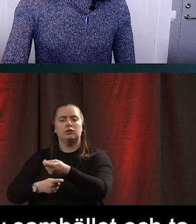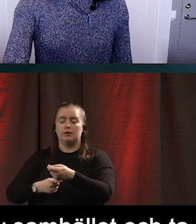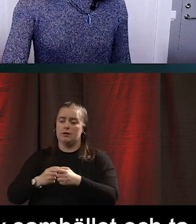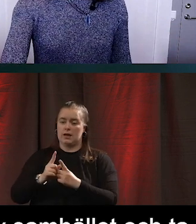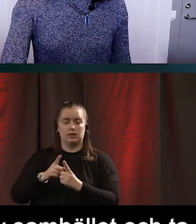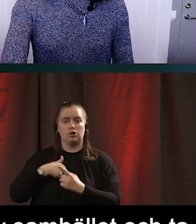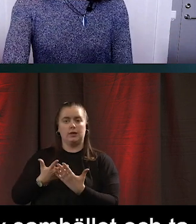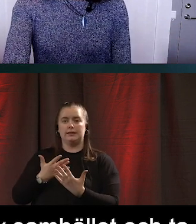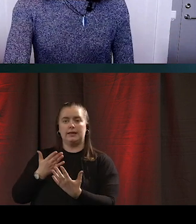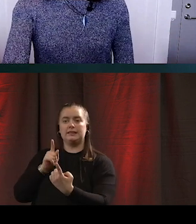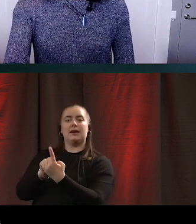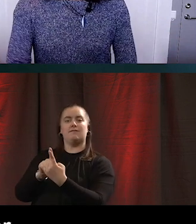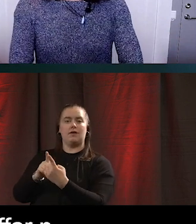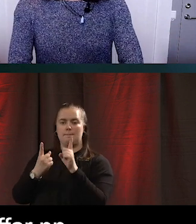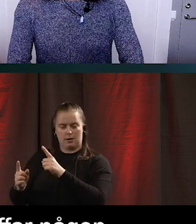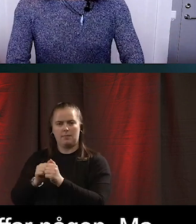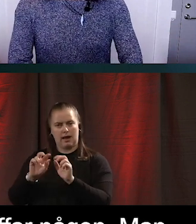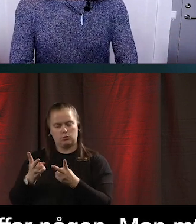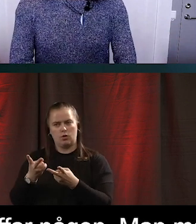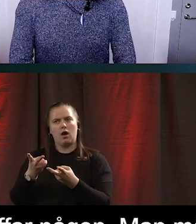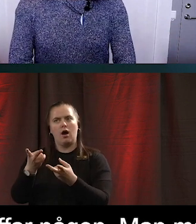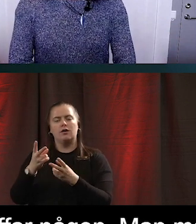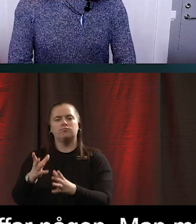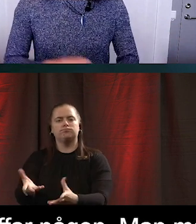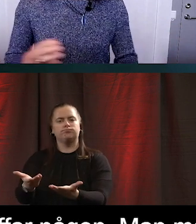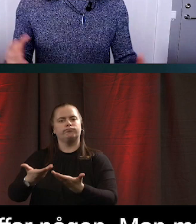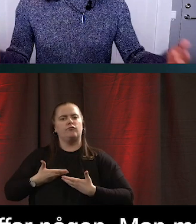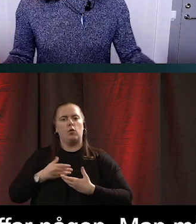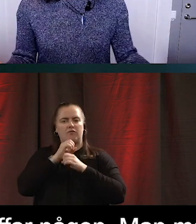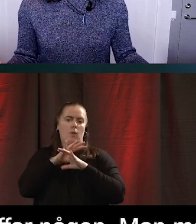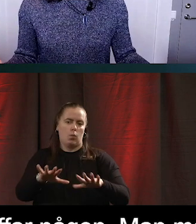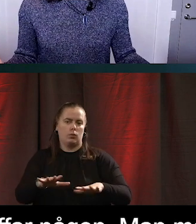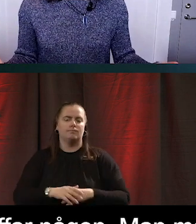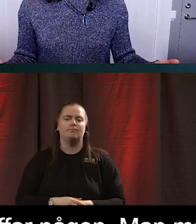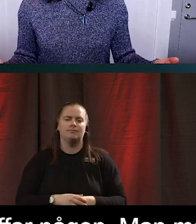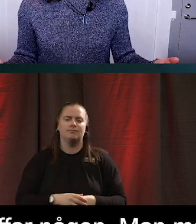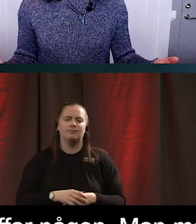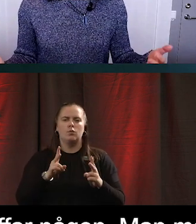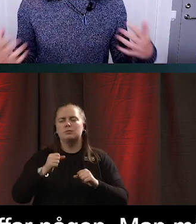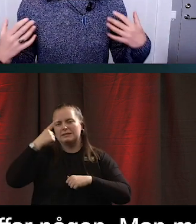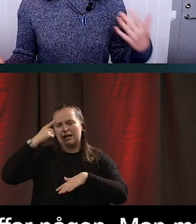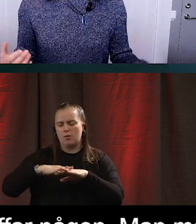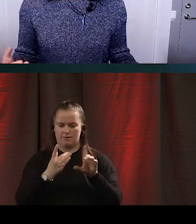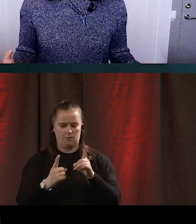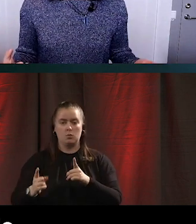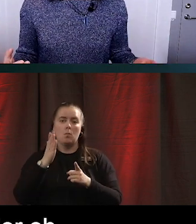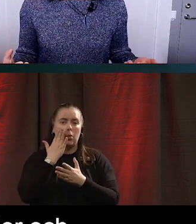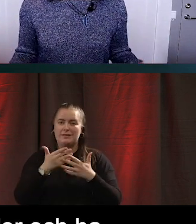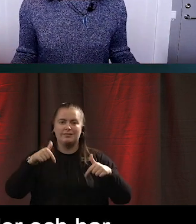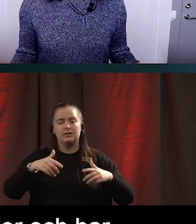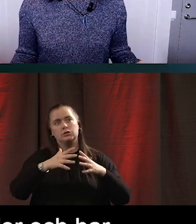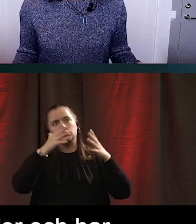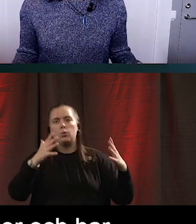annan människa. Man måste också tänka sig att folk som inte bor i storstäder och som har omedelbar